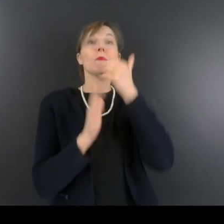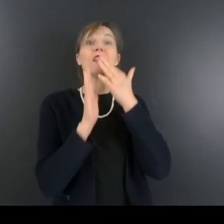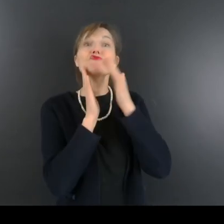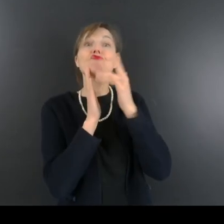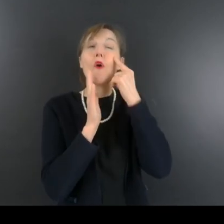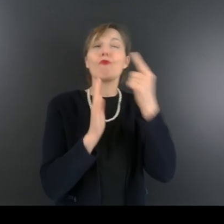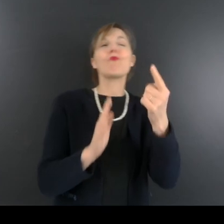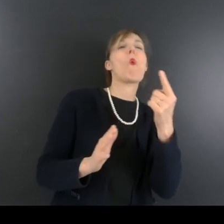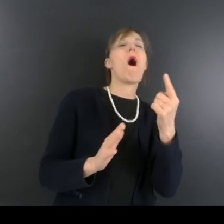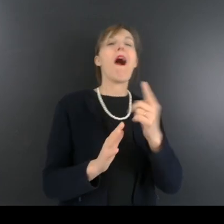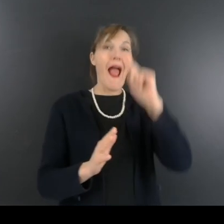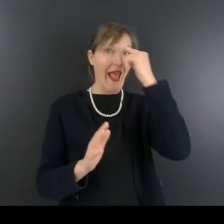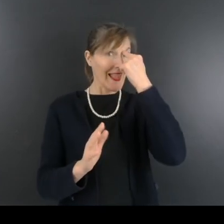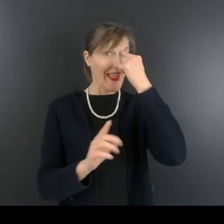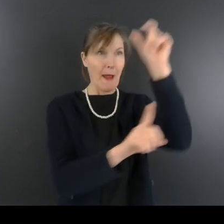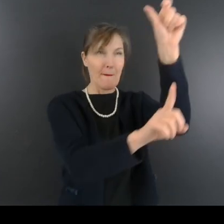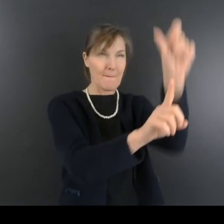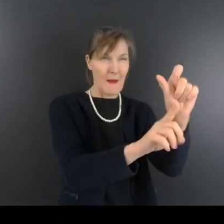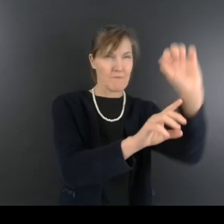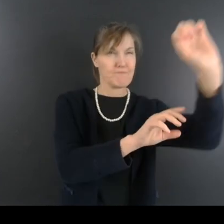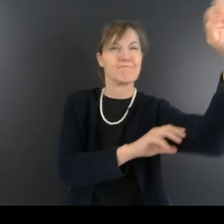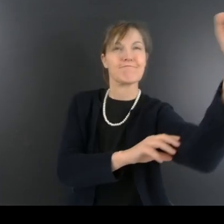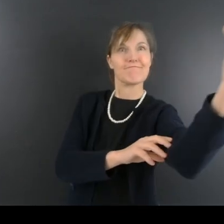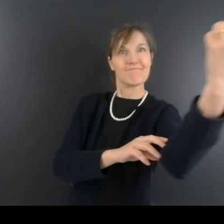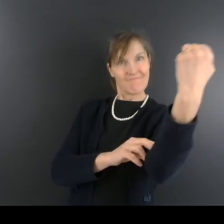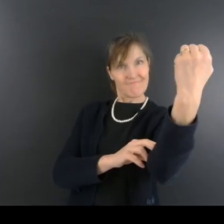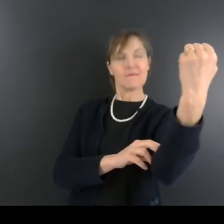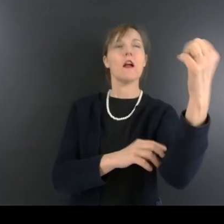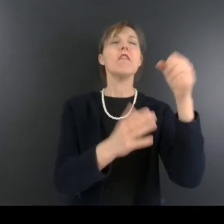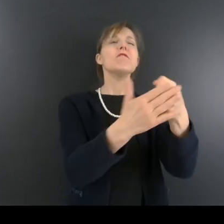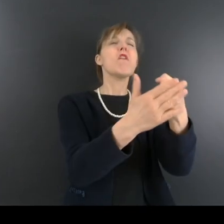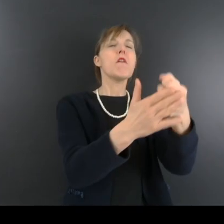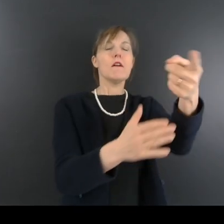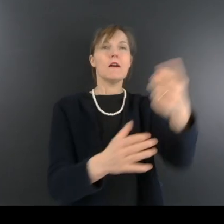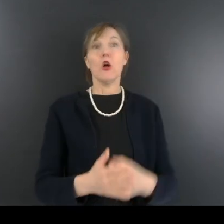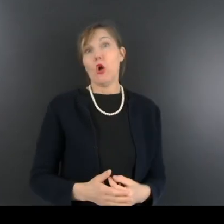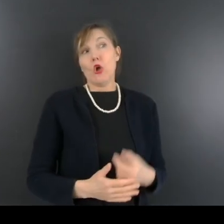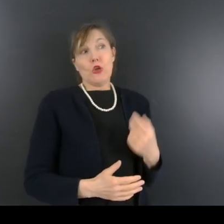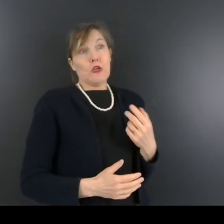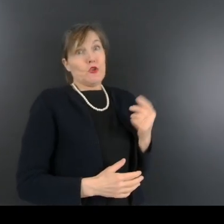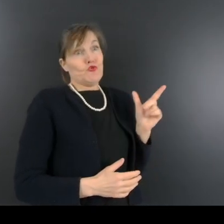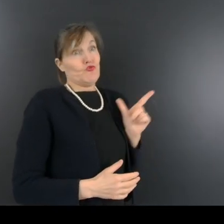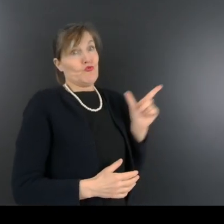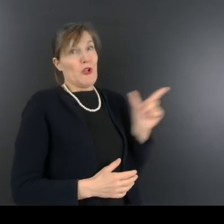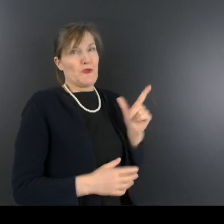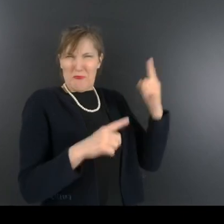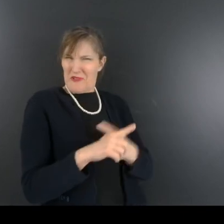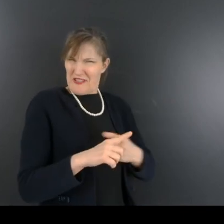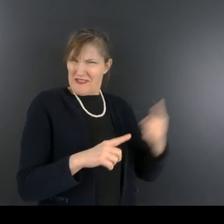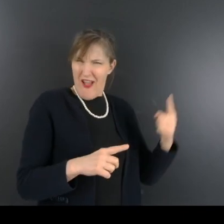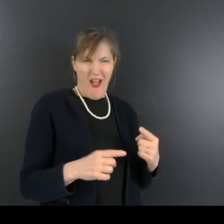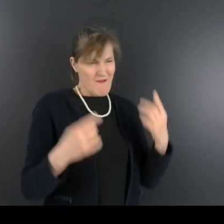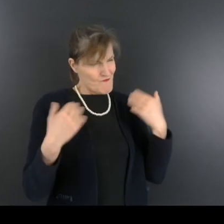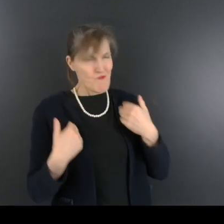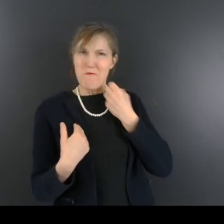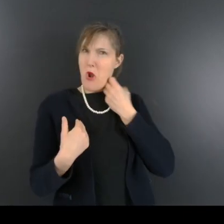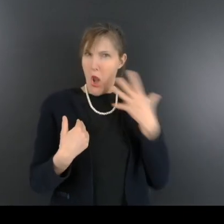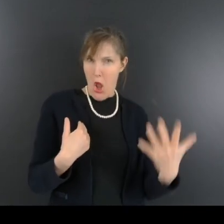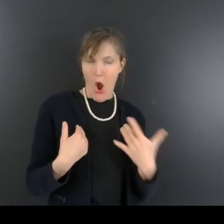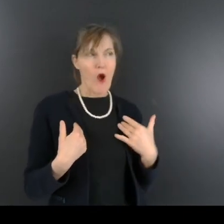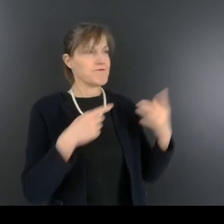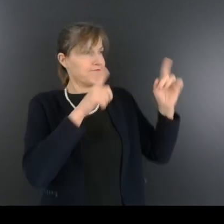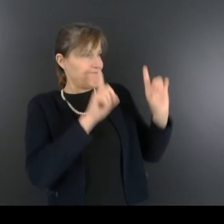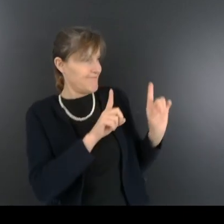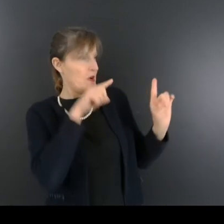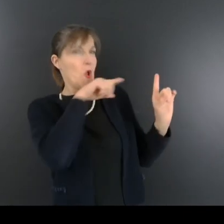assis dans les dernières rangées se retourna et nous vit. Nous devions former un couple bien étrange, ce blanc debout, à